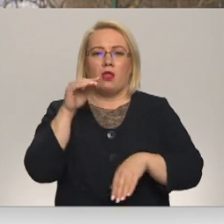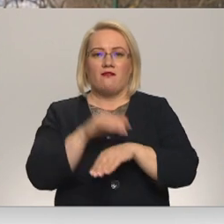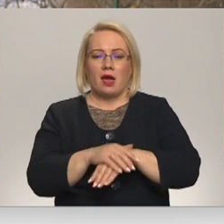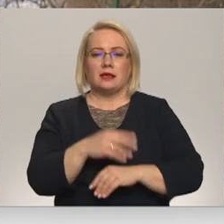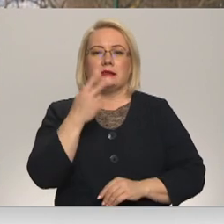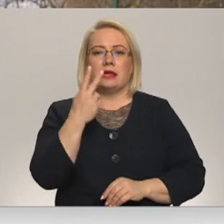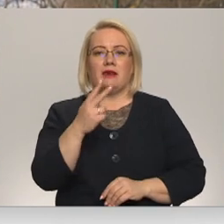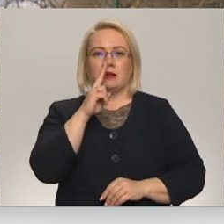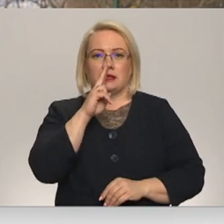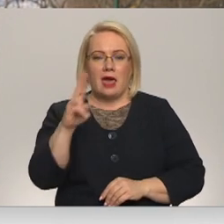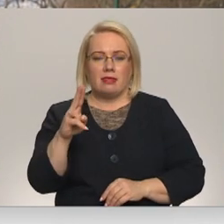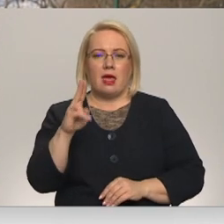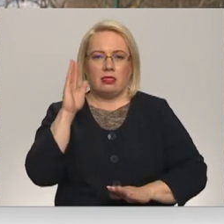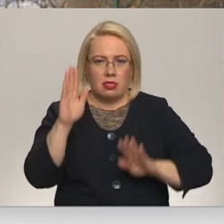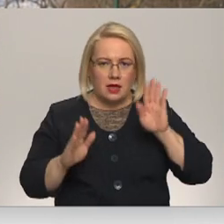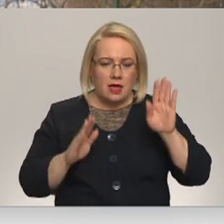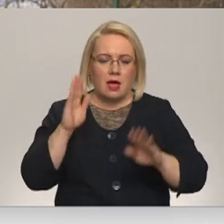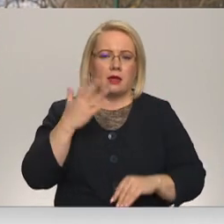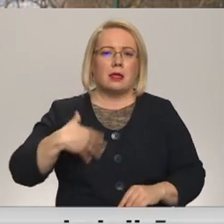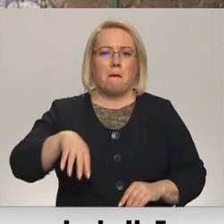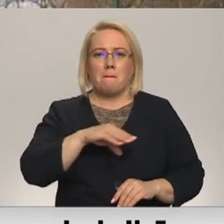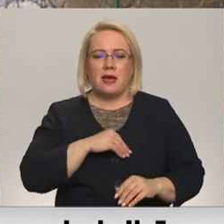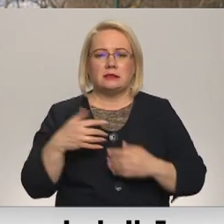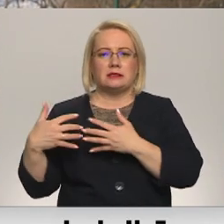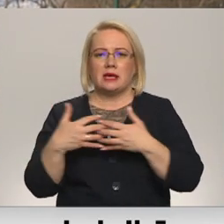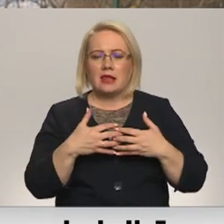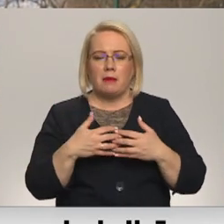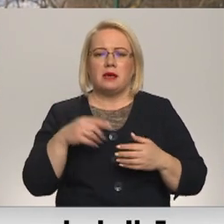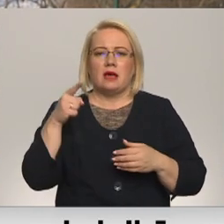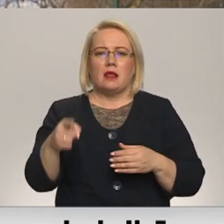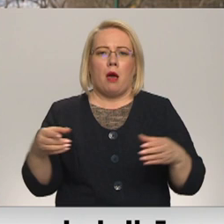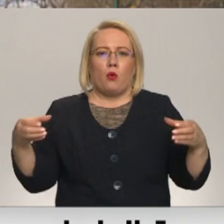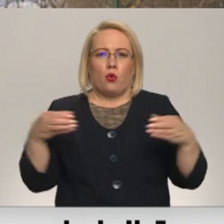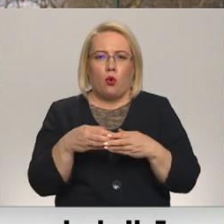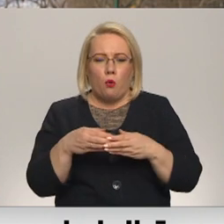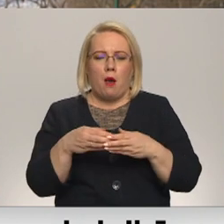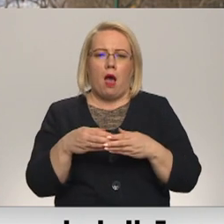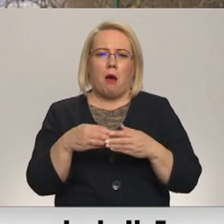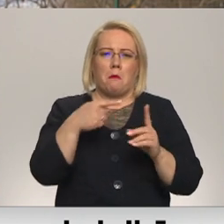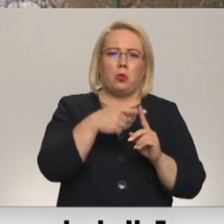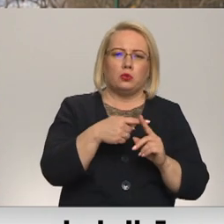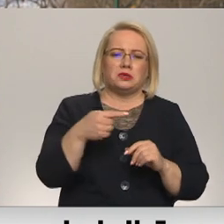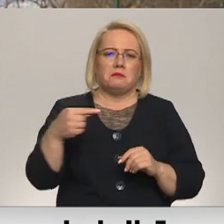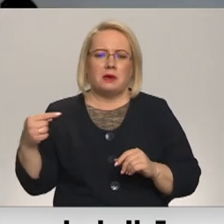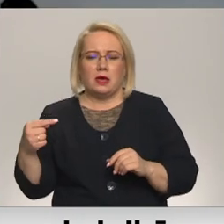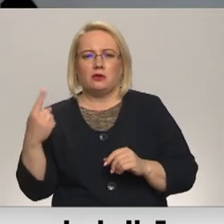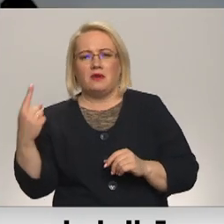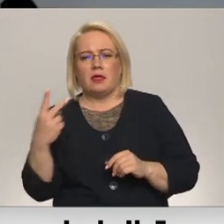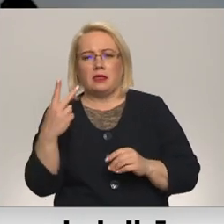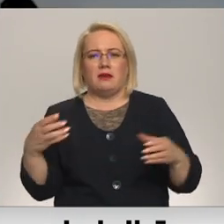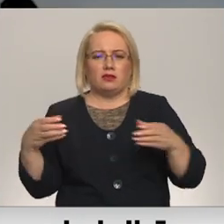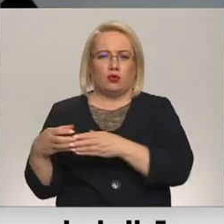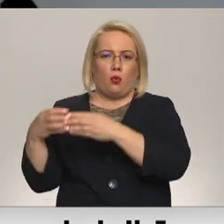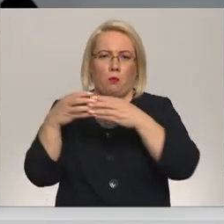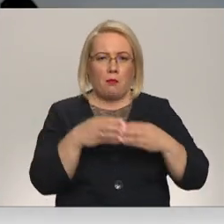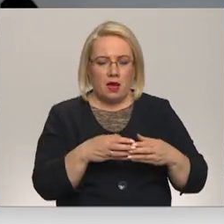nedēļas, ik diennakti, mēs cīnāmies ar tām grupām. Pūs, mīnus katru diennakti viena divas grupas. Pēdējās